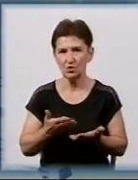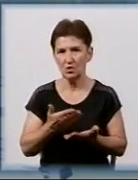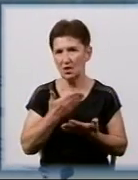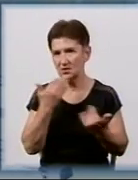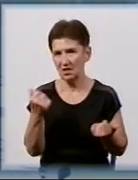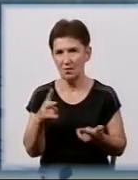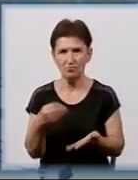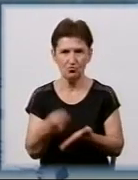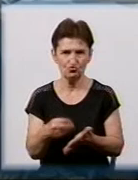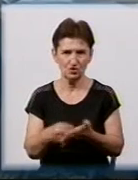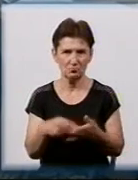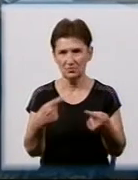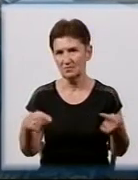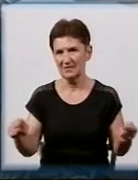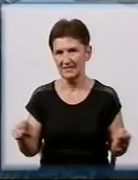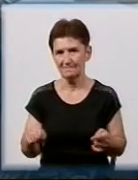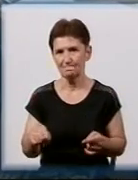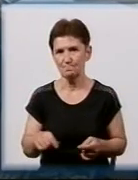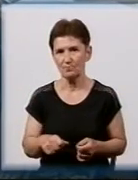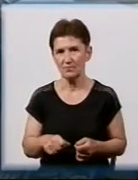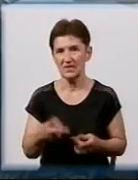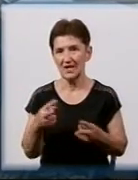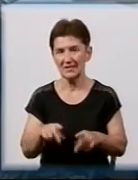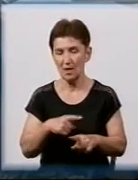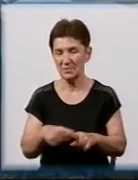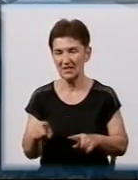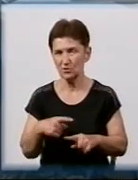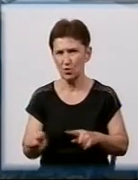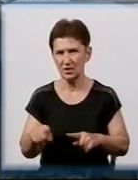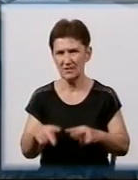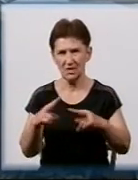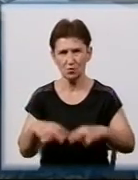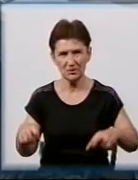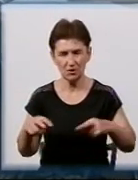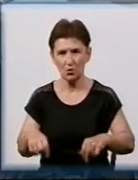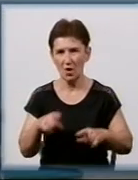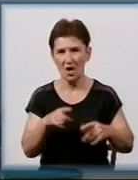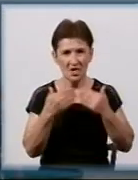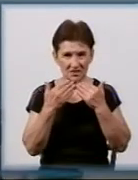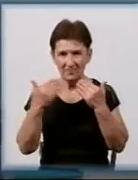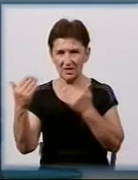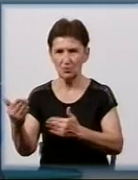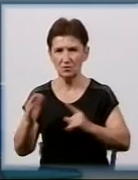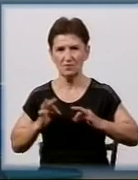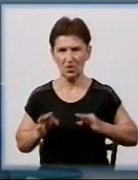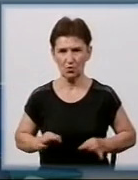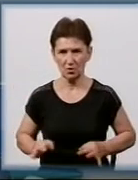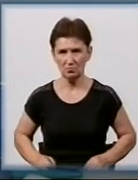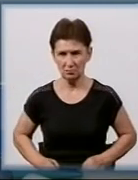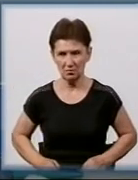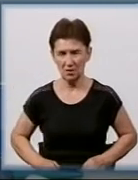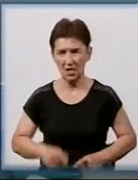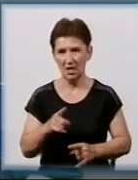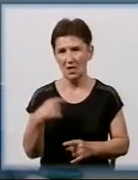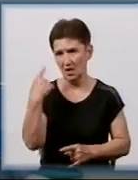бюджетні, і інші можливості. Для прискорення розгляду цієї справи керівництво міста звернулося у прокуратуру. Спільно спілкувалися з власниками